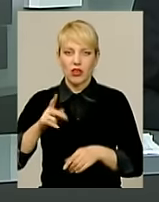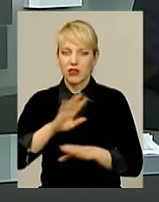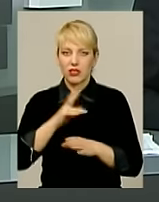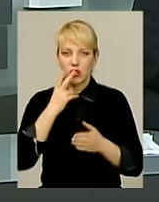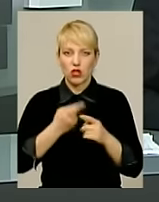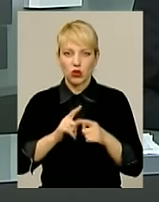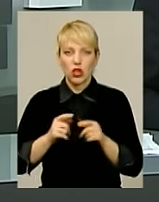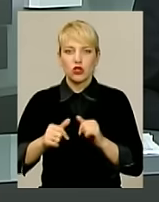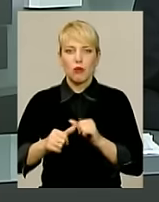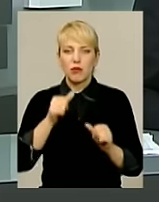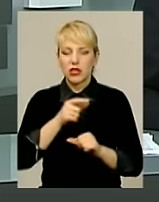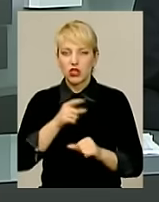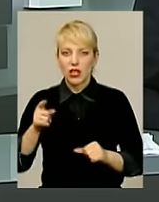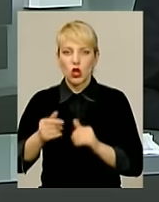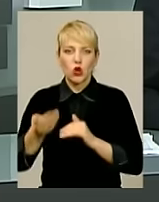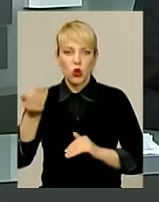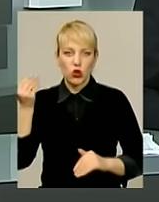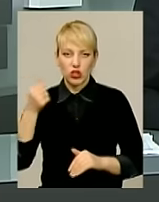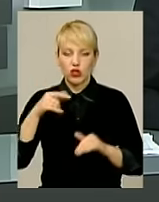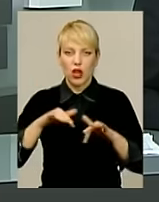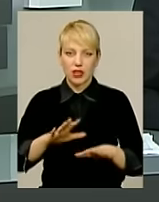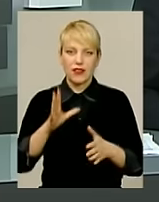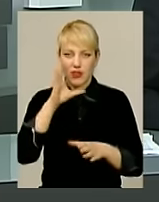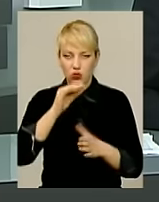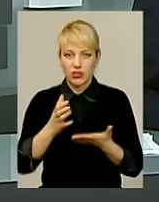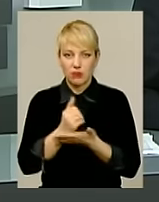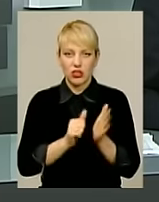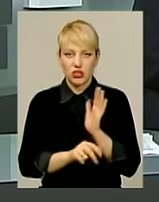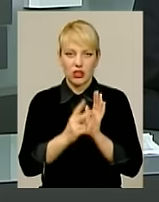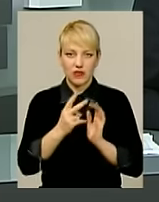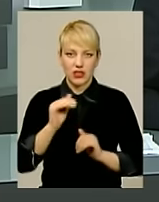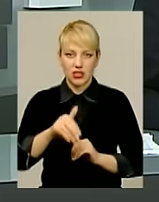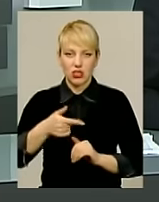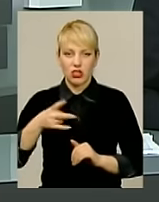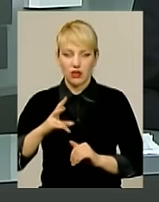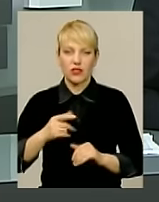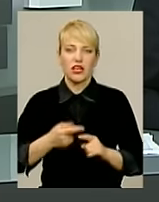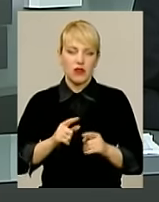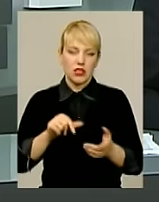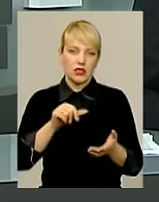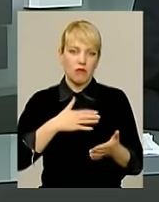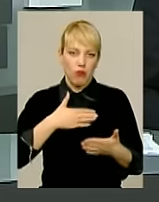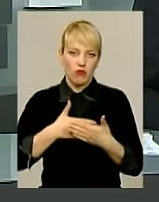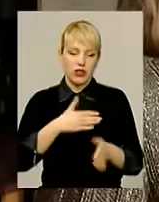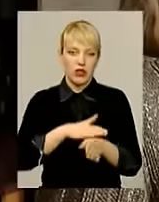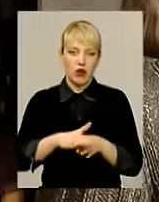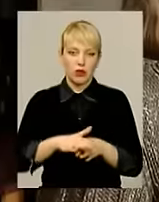під час торішньої акції вдалося зібрати 62 тисячі гривень, представники фонду сповнені оптимізмом.